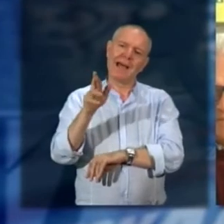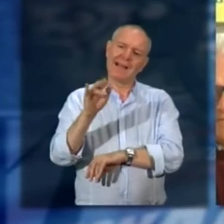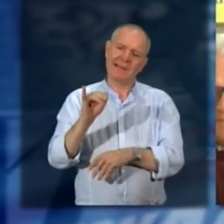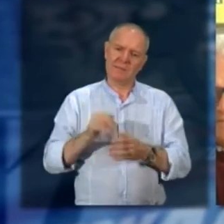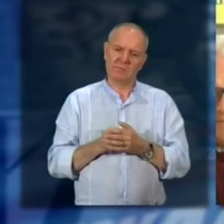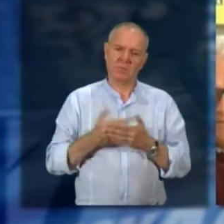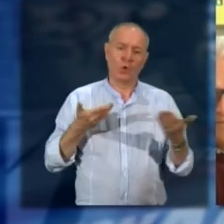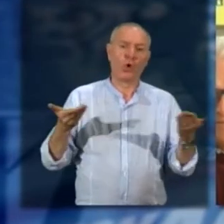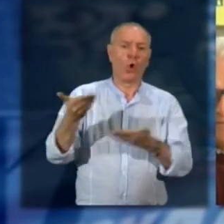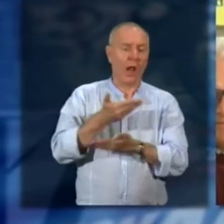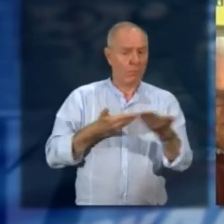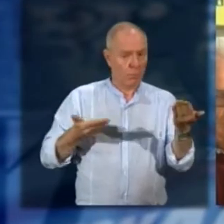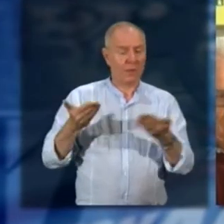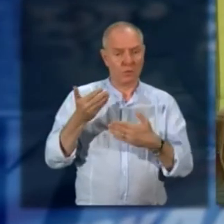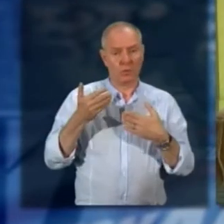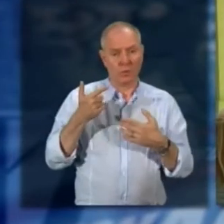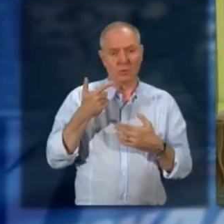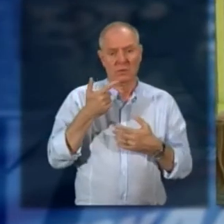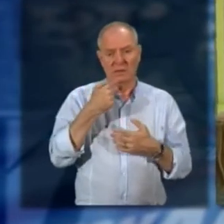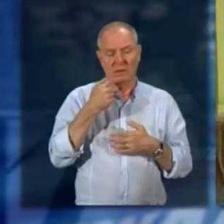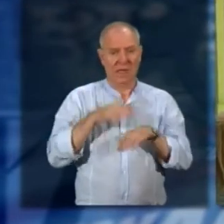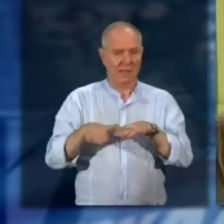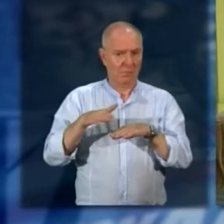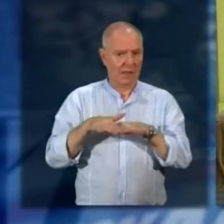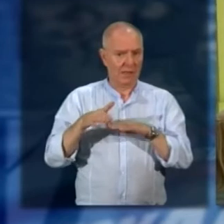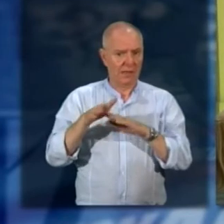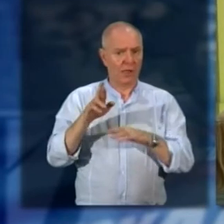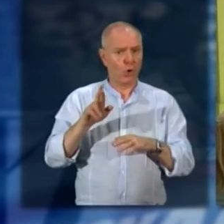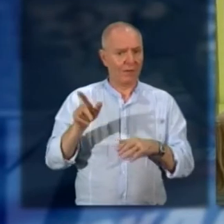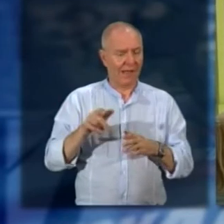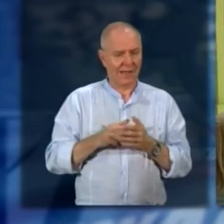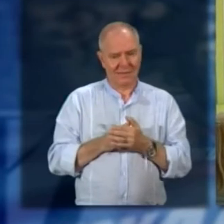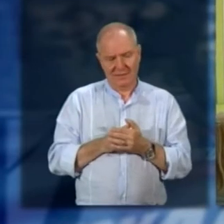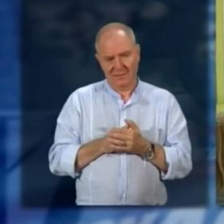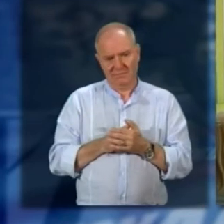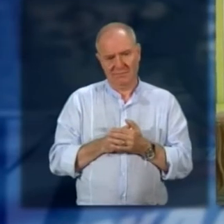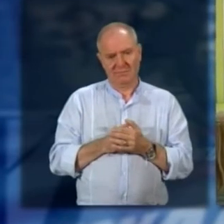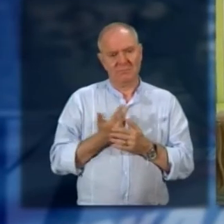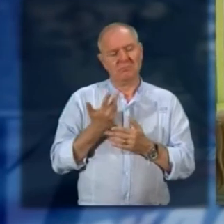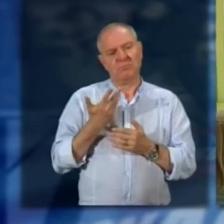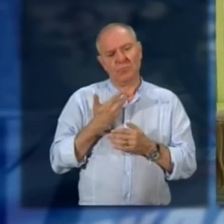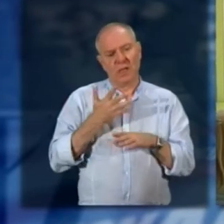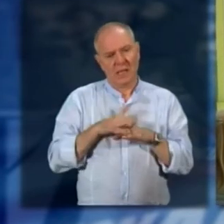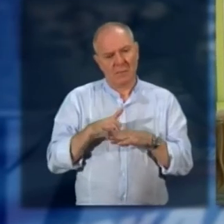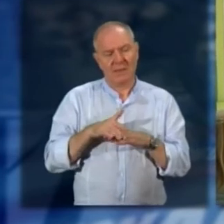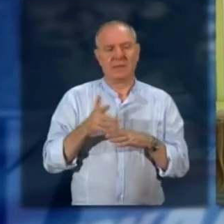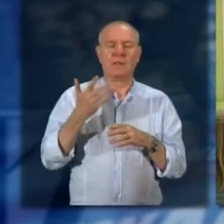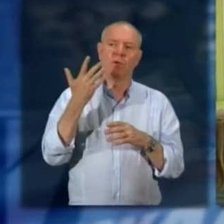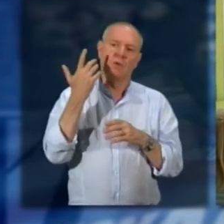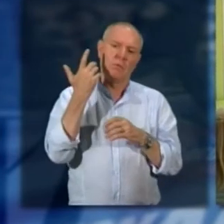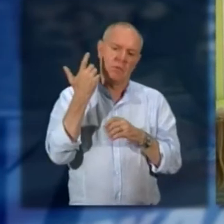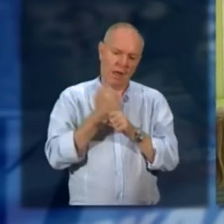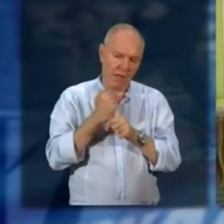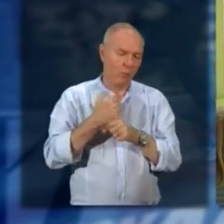collaborerà con esperti di Rodari dal punto di vista scientifico con l'esperienza che la ludoteca e tutto il